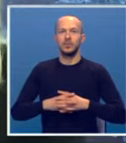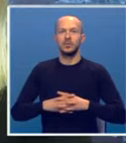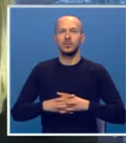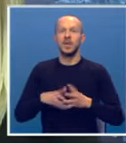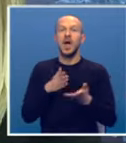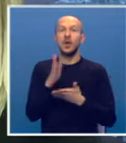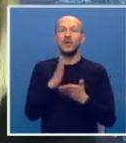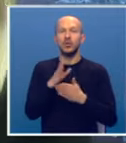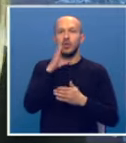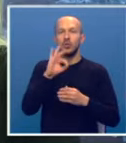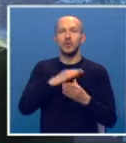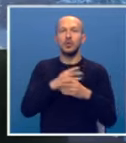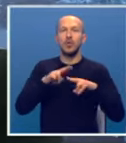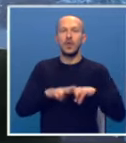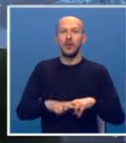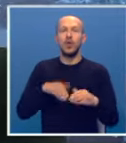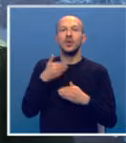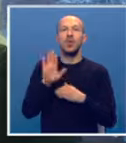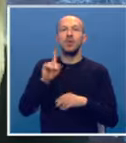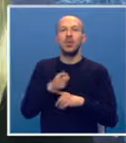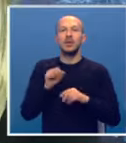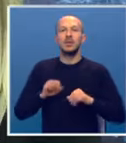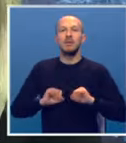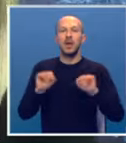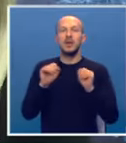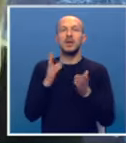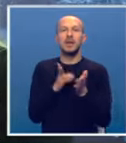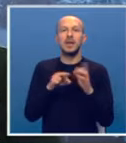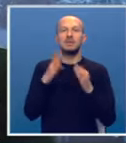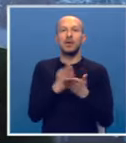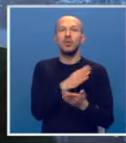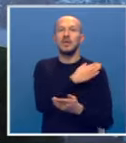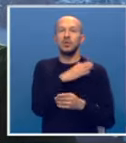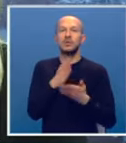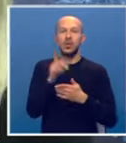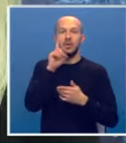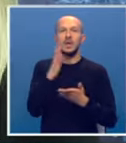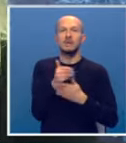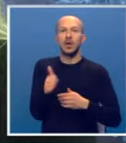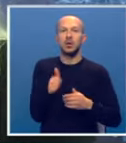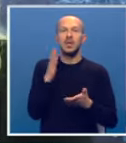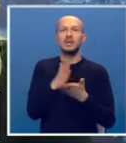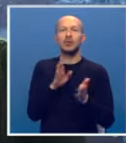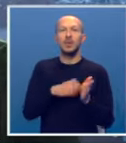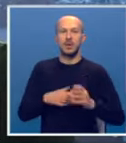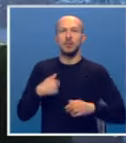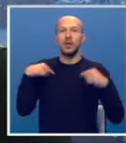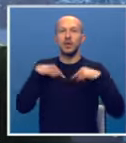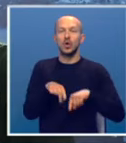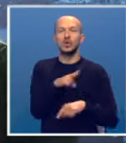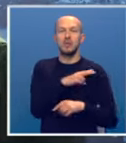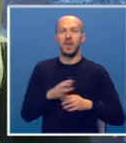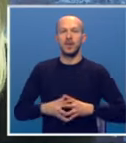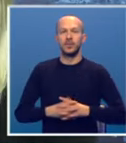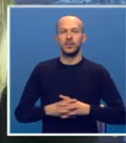Ako već pričamo o međunarodnom pravu, onda ono mora da se brani na svakom terenu, svakog dana, svake godine, na svakom primjeru. Mi smo, nažalost, imali,